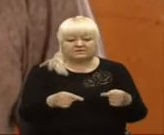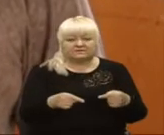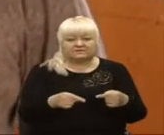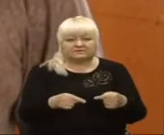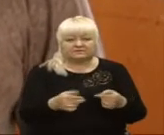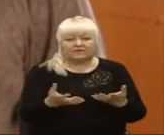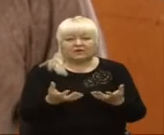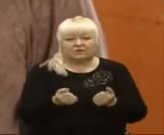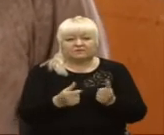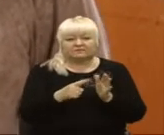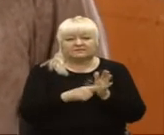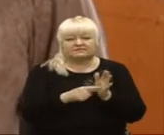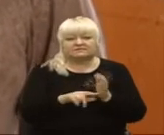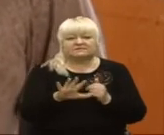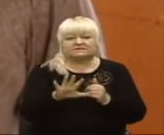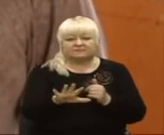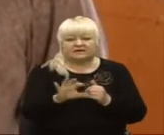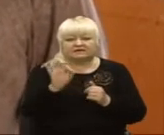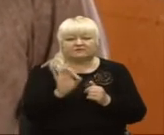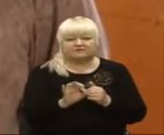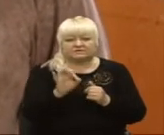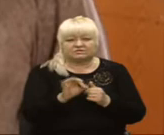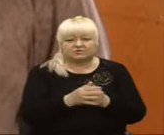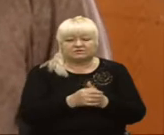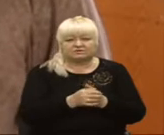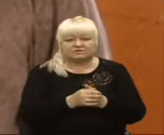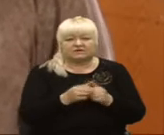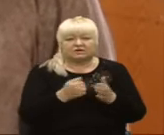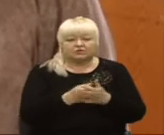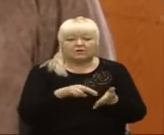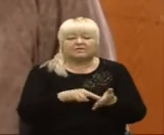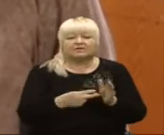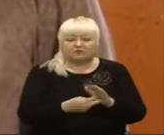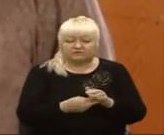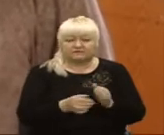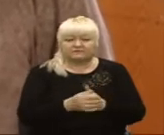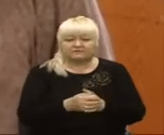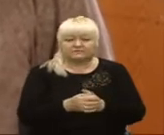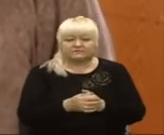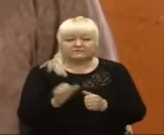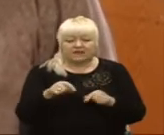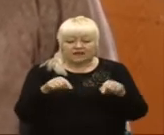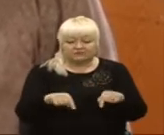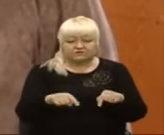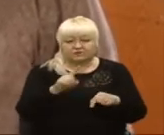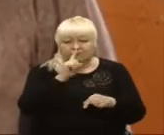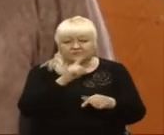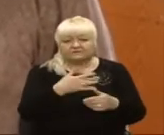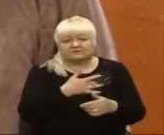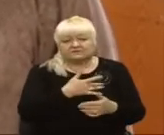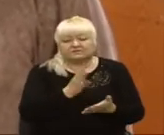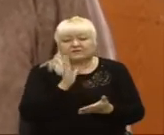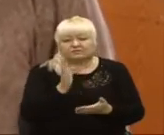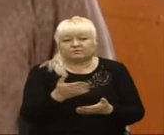ми отримали 75% допланованих, а в цьому місяці, напевно, буде